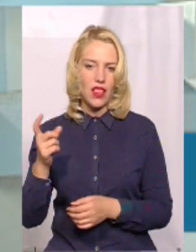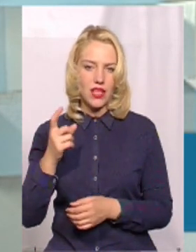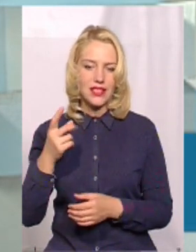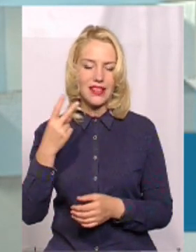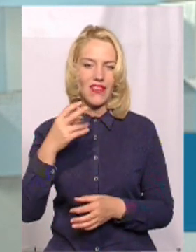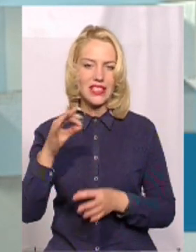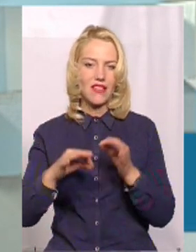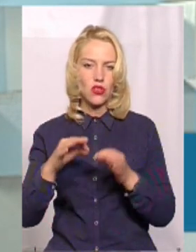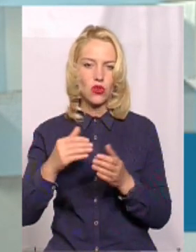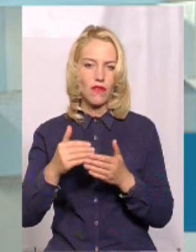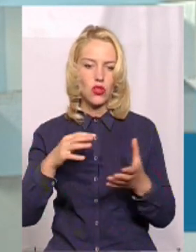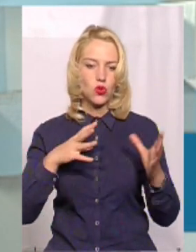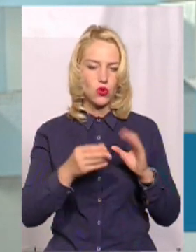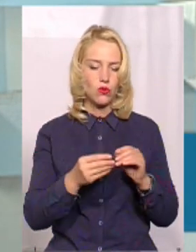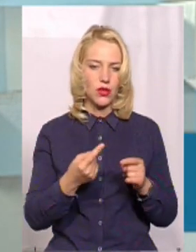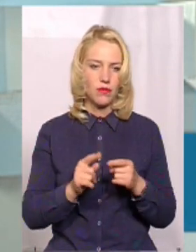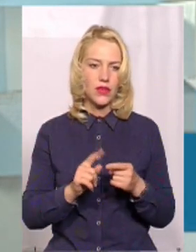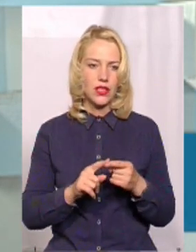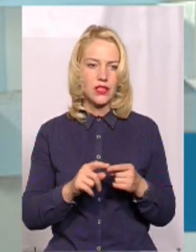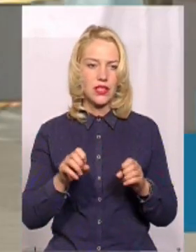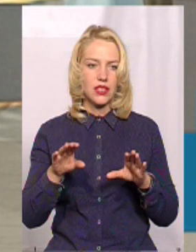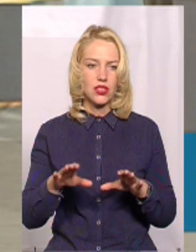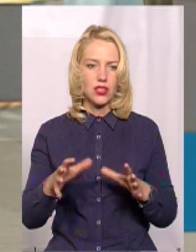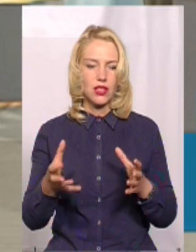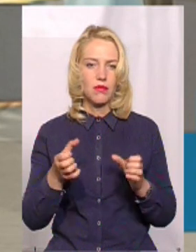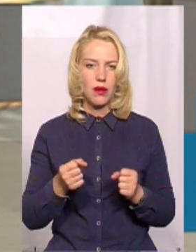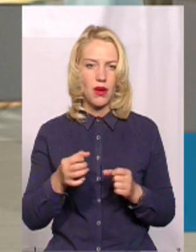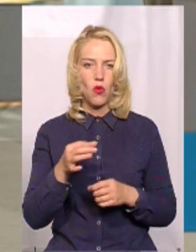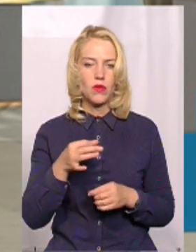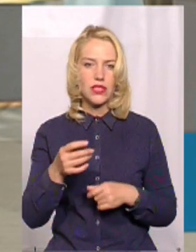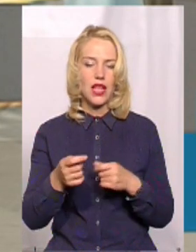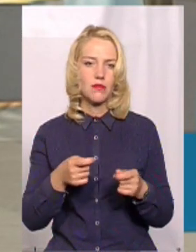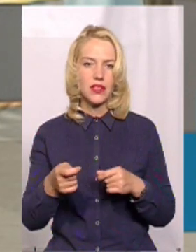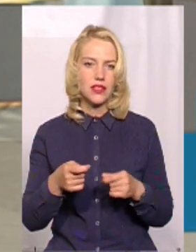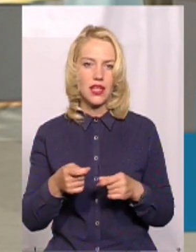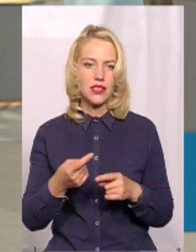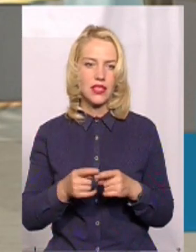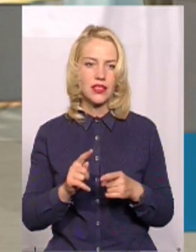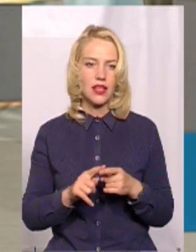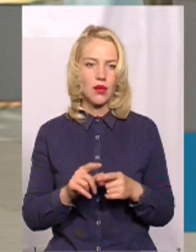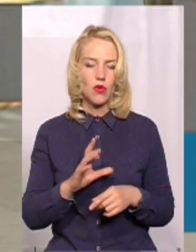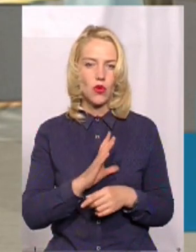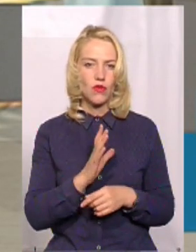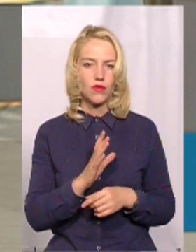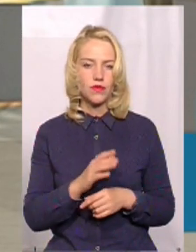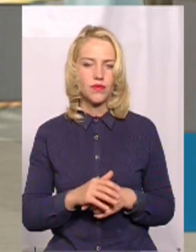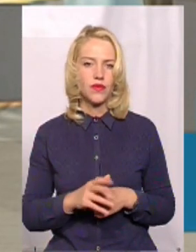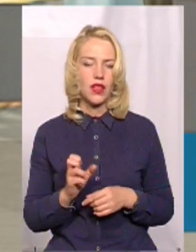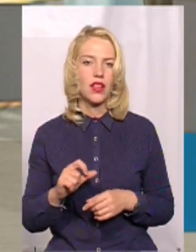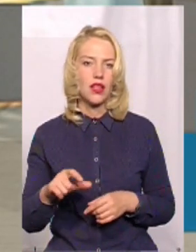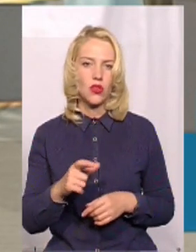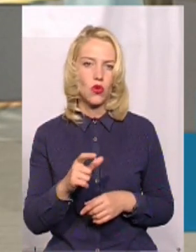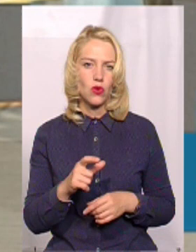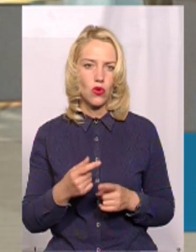суми. От, припусті, 568, то можна було це. Це рішення приймає обласна адміністрація і рада. Тому на